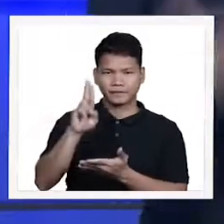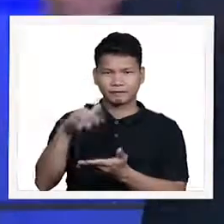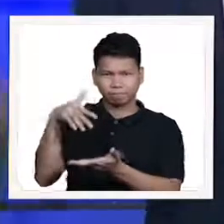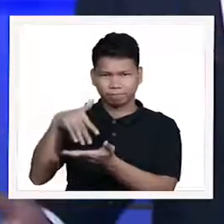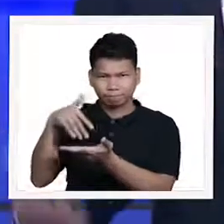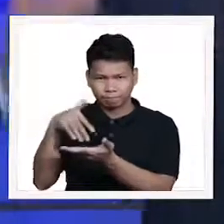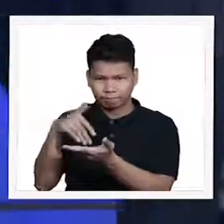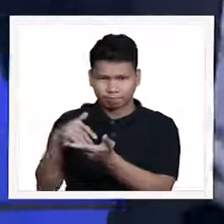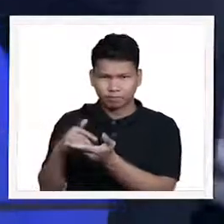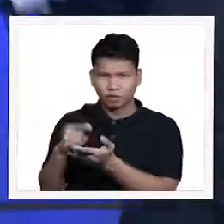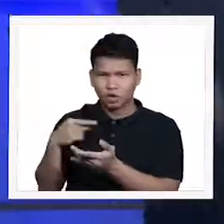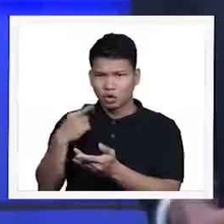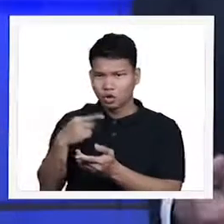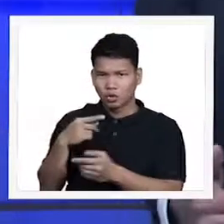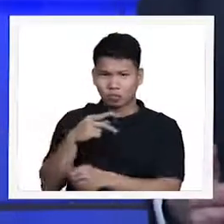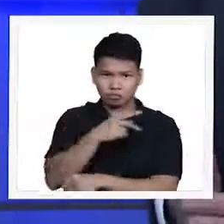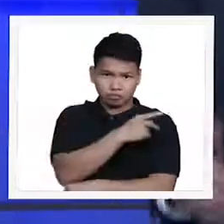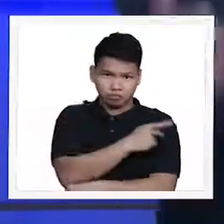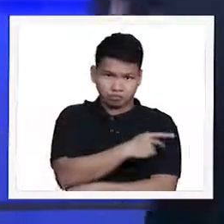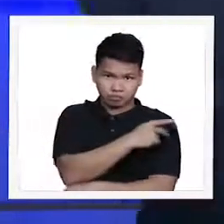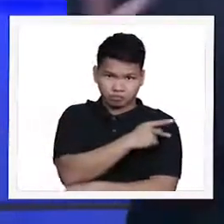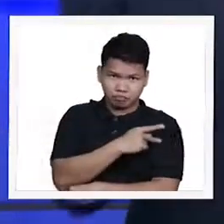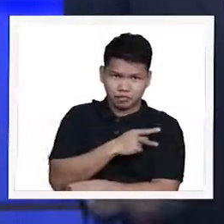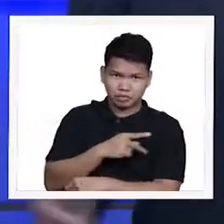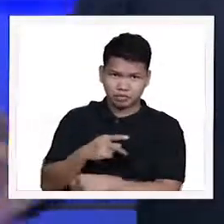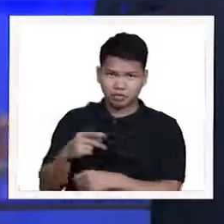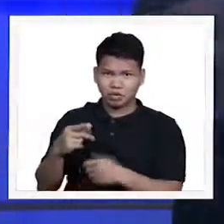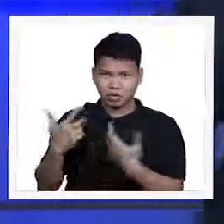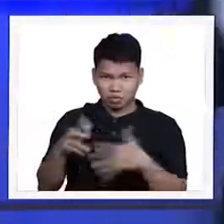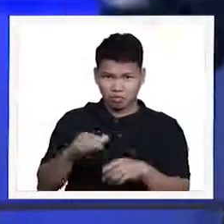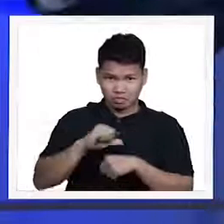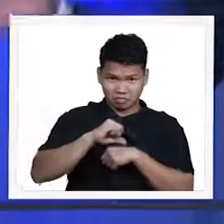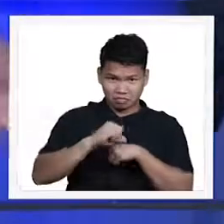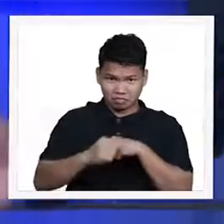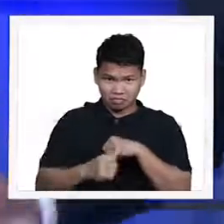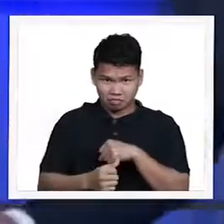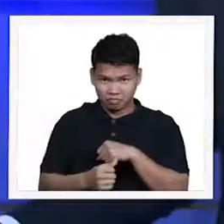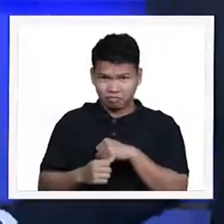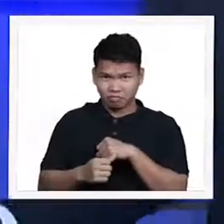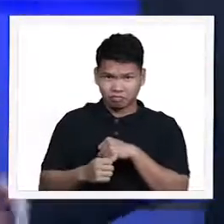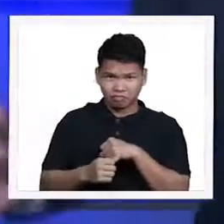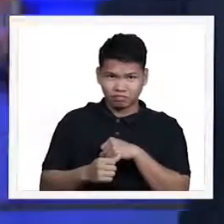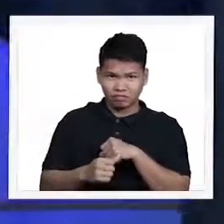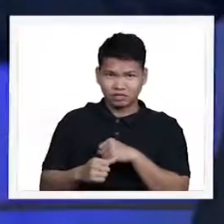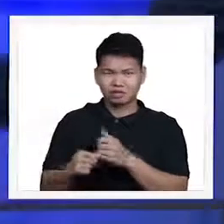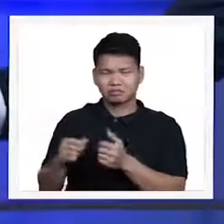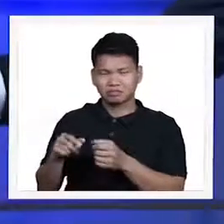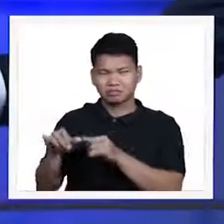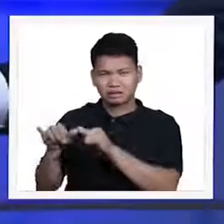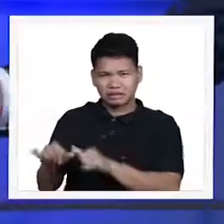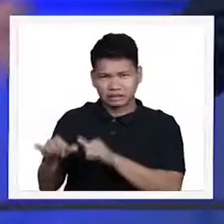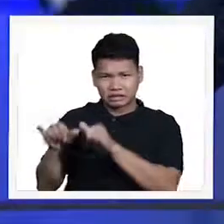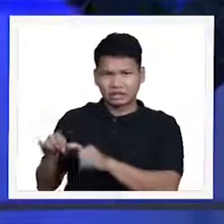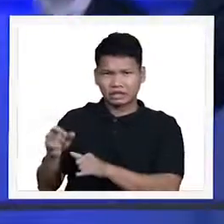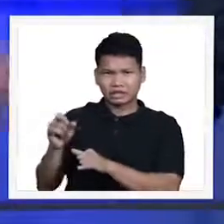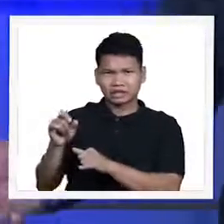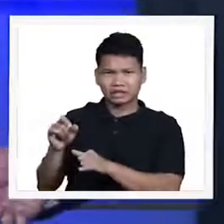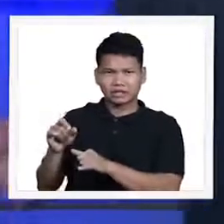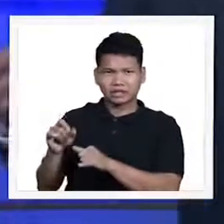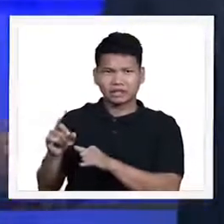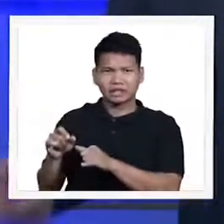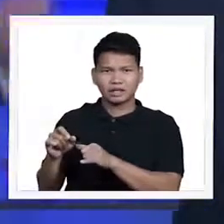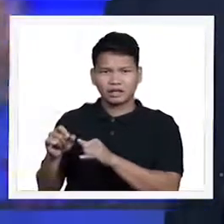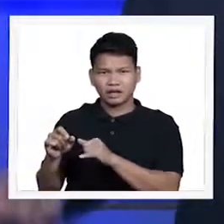recovering from surgery spend an average of 11 days in the hospital compare